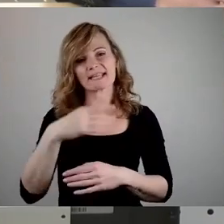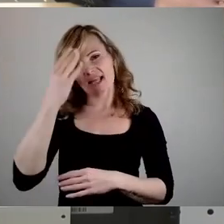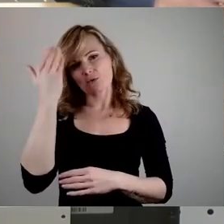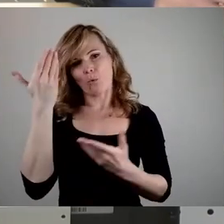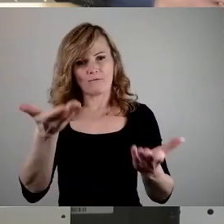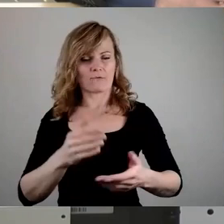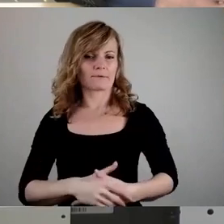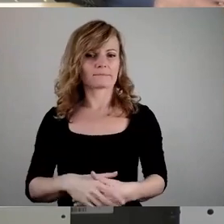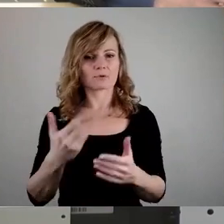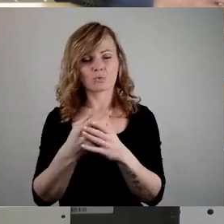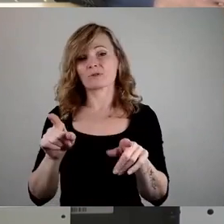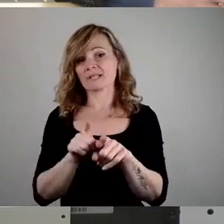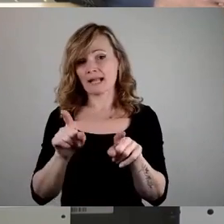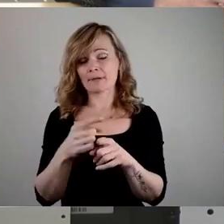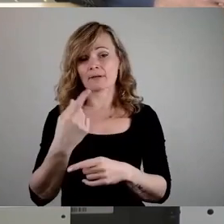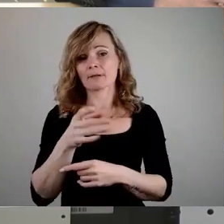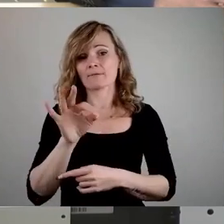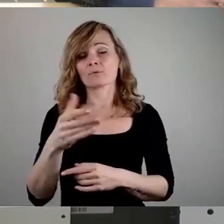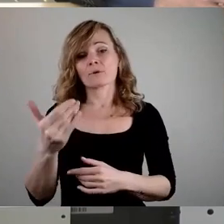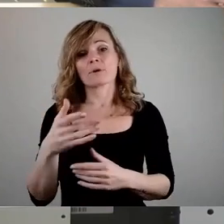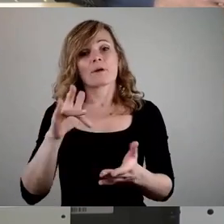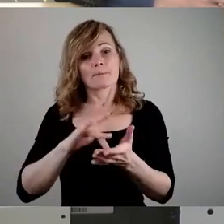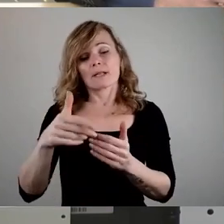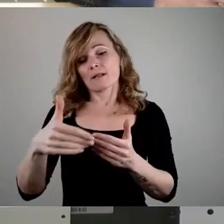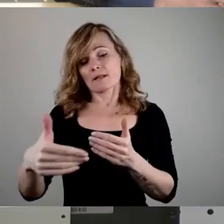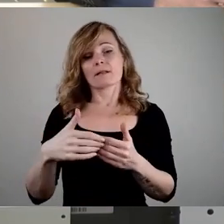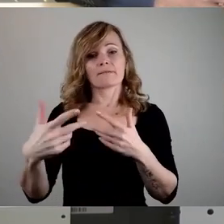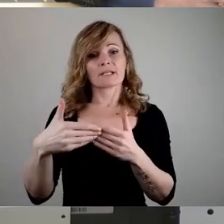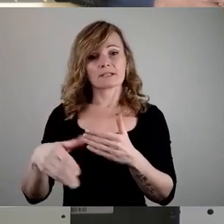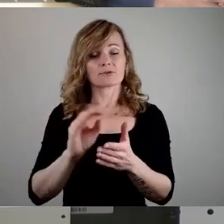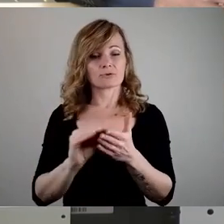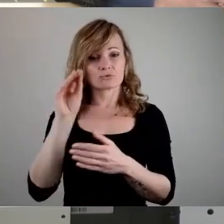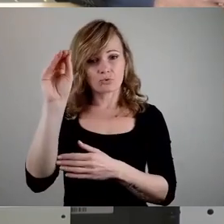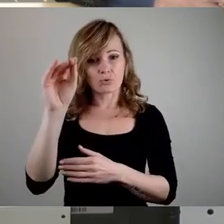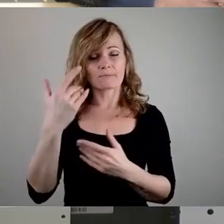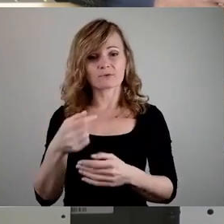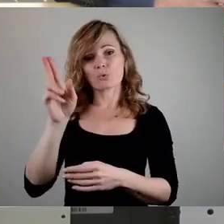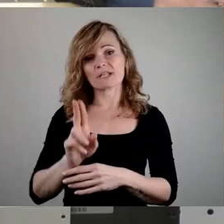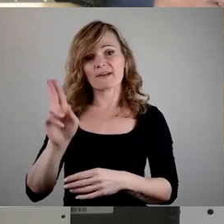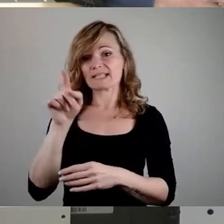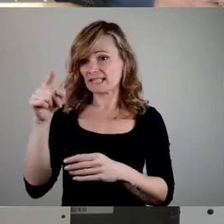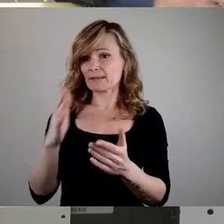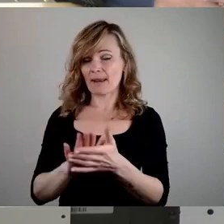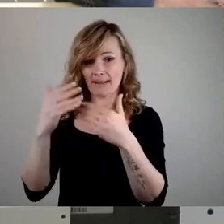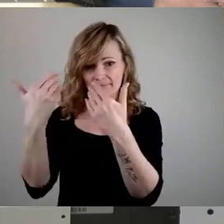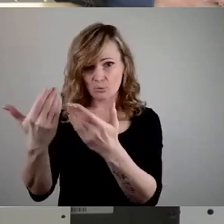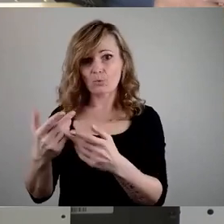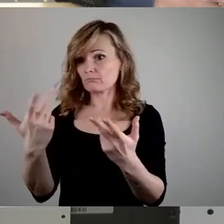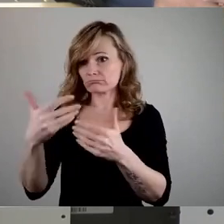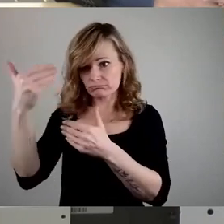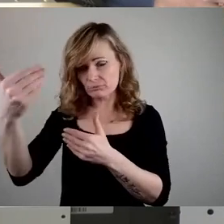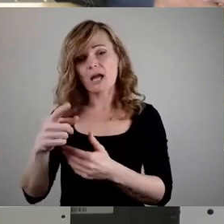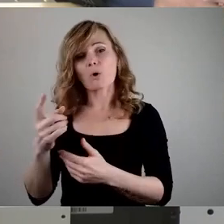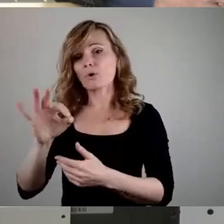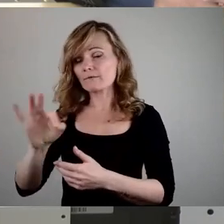und genauso möchte ich das in einer mittelfristigen Zukunft, dass es auch bei den Universitäten so bleibt oder so wird oder so ist und auch bei